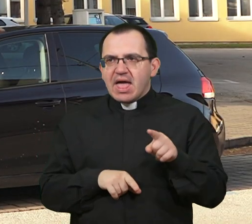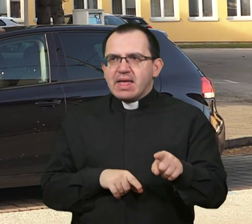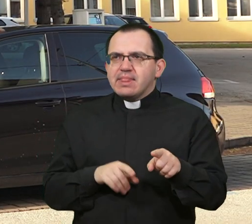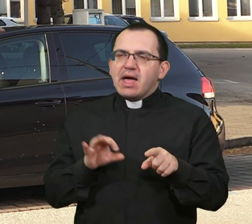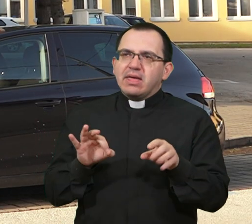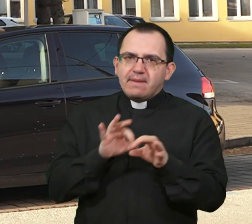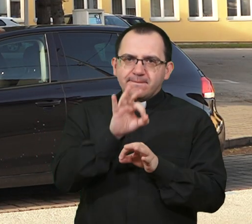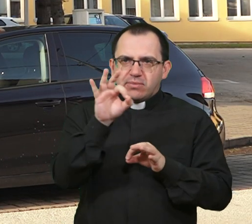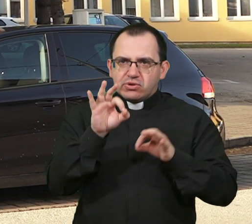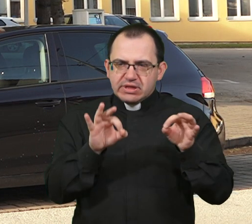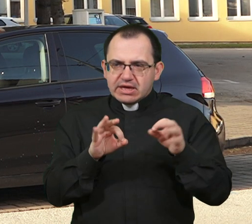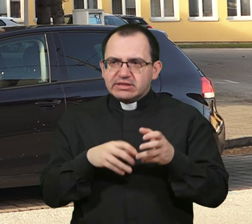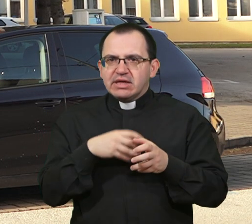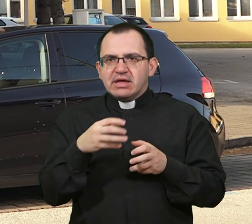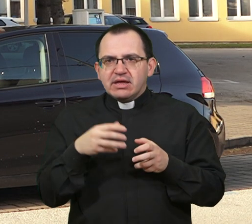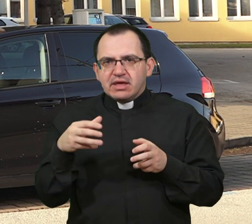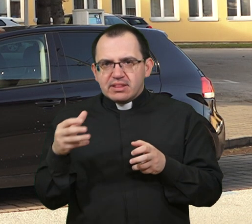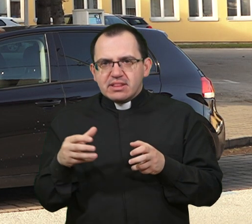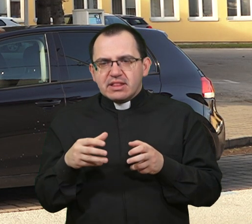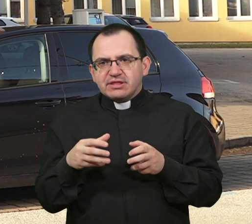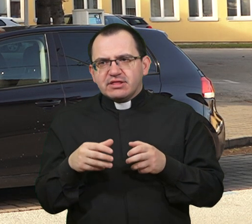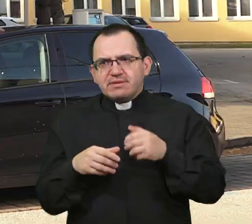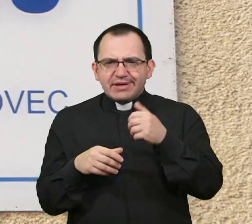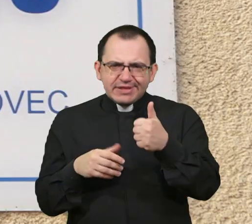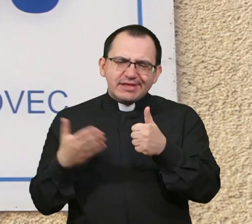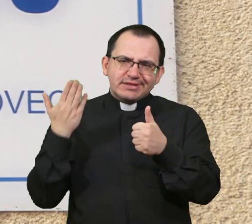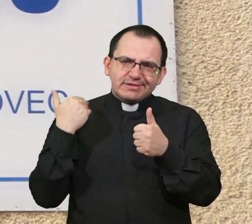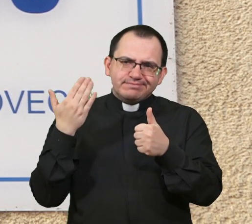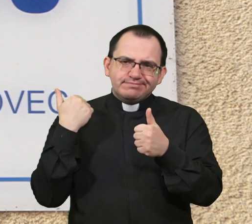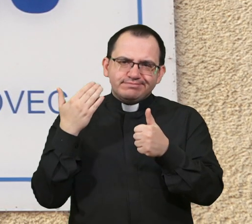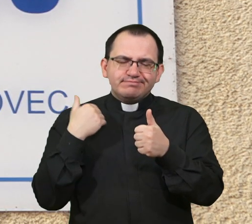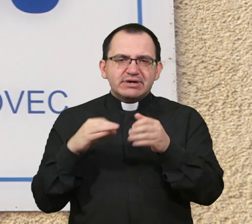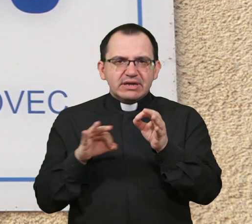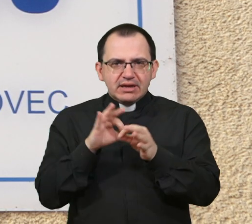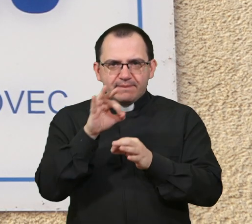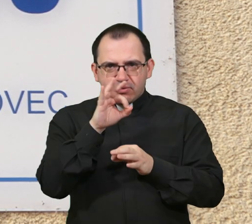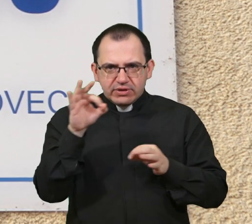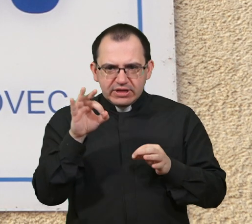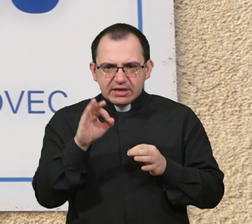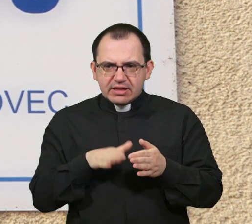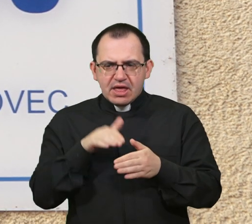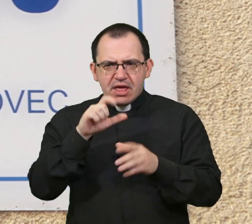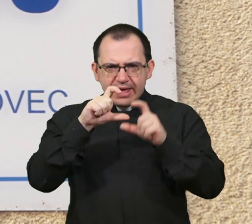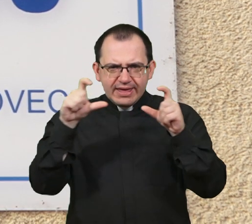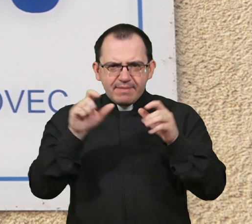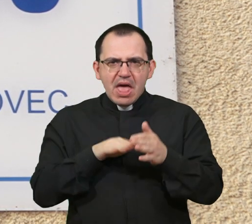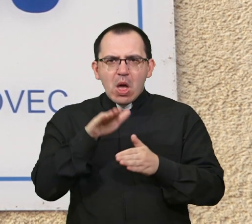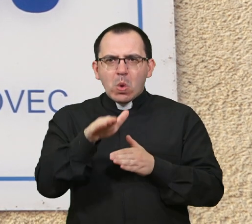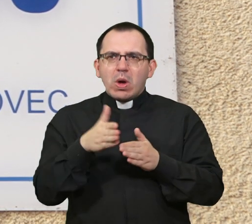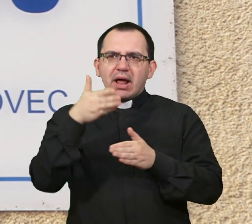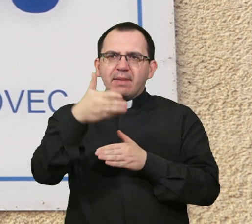nastavak na jedan projekt prije toga, Korak prema uspjehu,